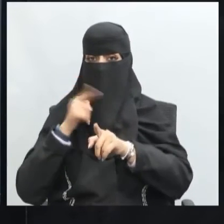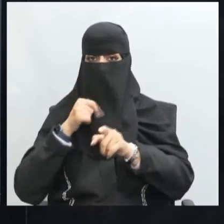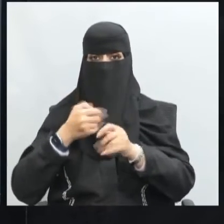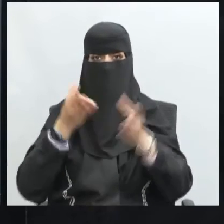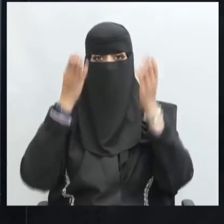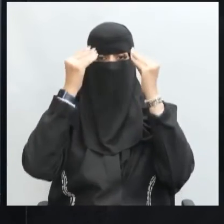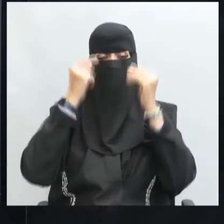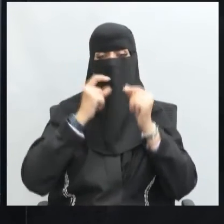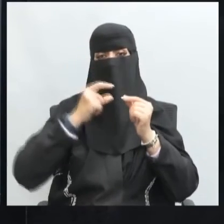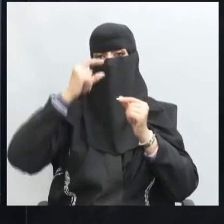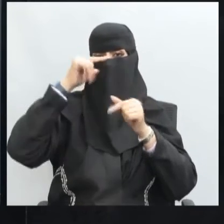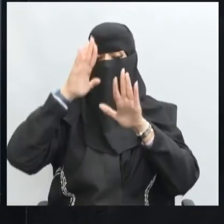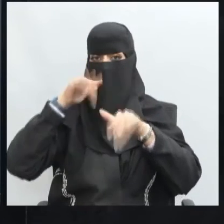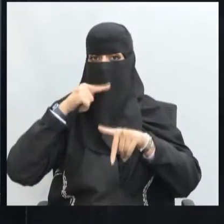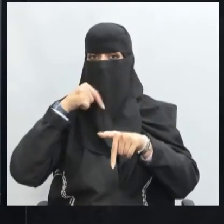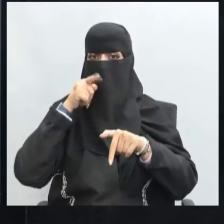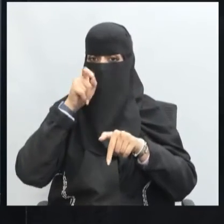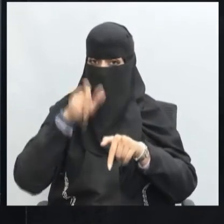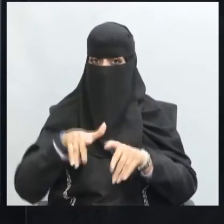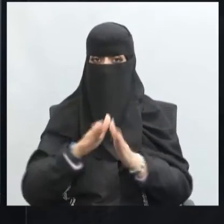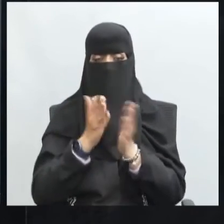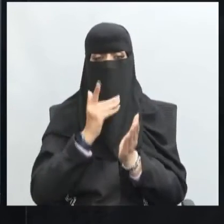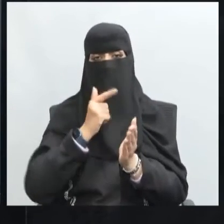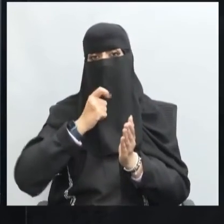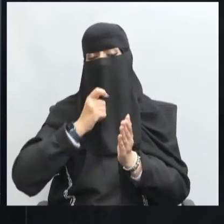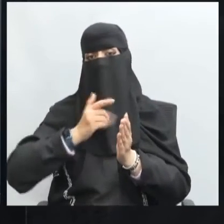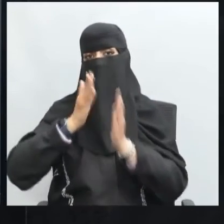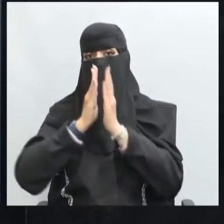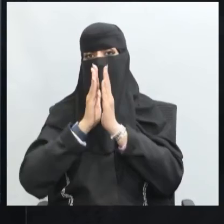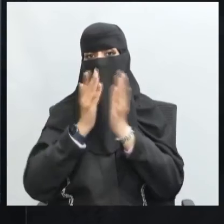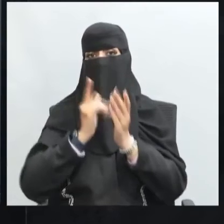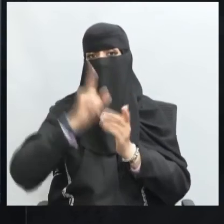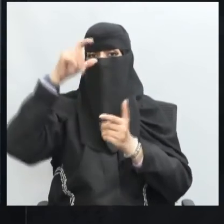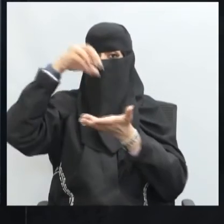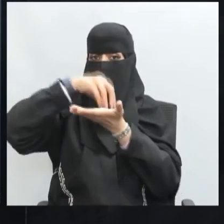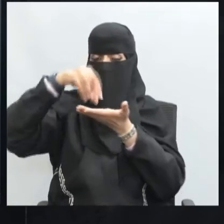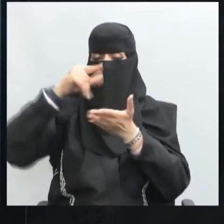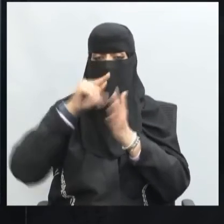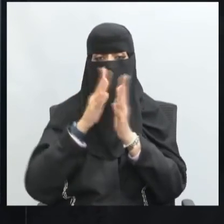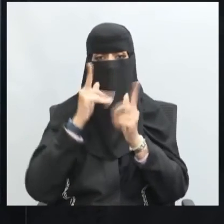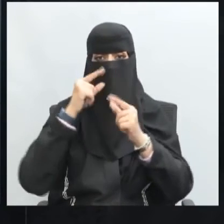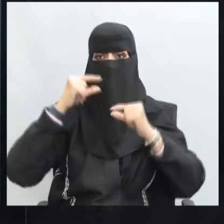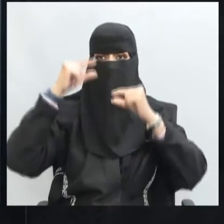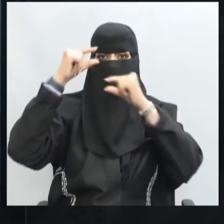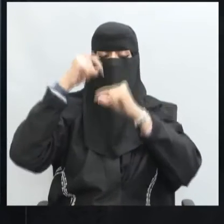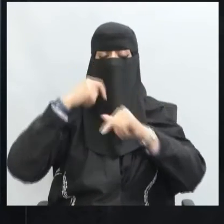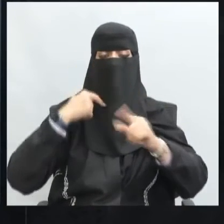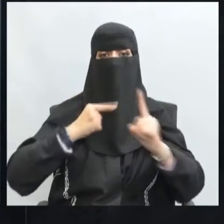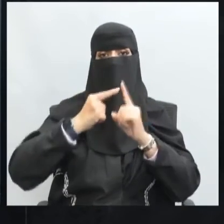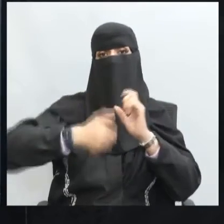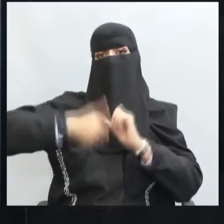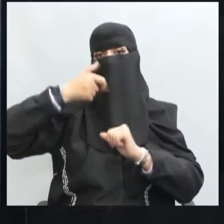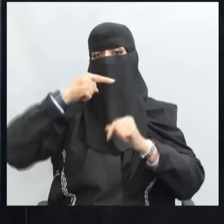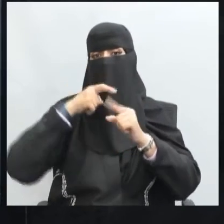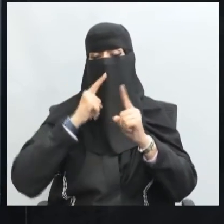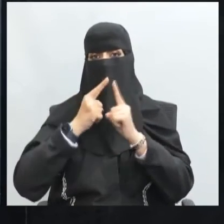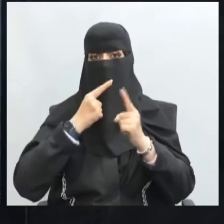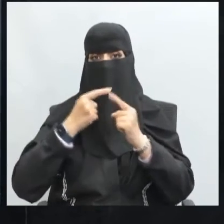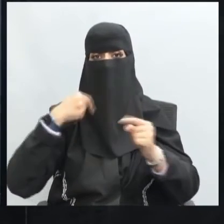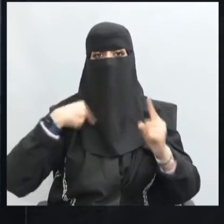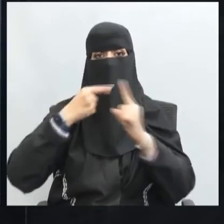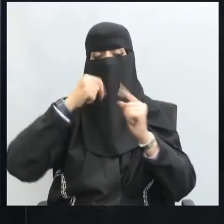الإسلامية ذكر في القرآن في الكثير من المواضع ويحقق أن يحقق ذي الحوار الكثير من